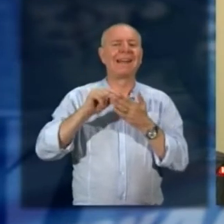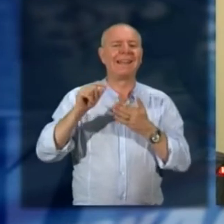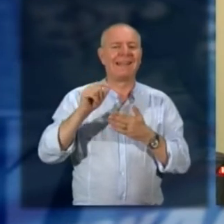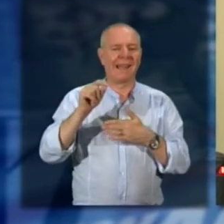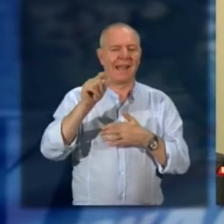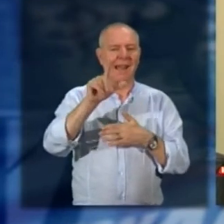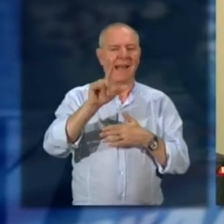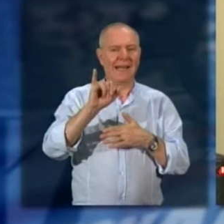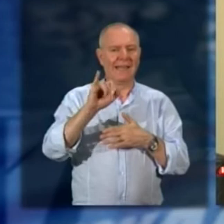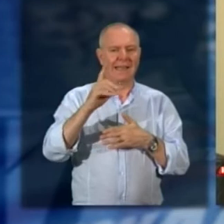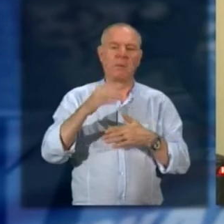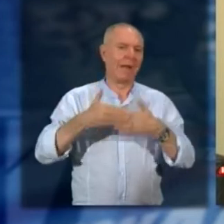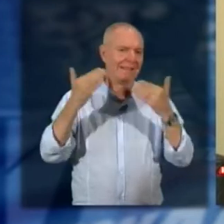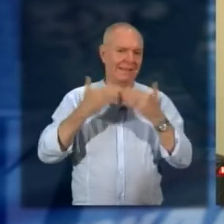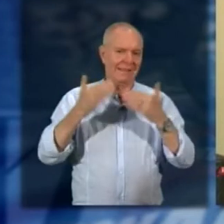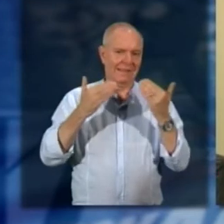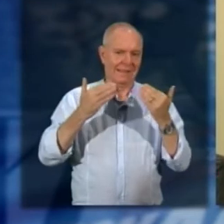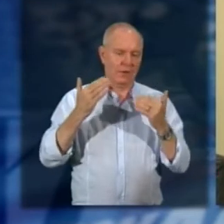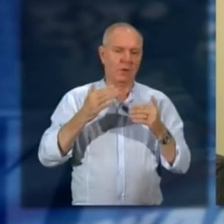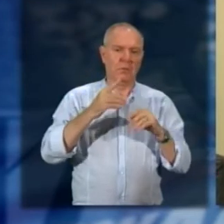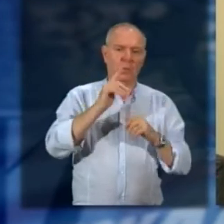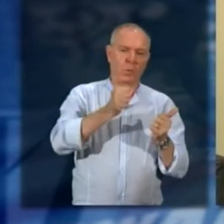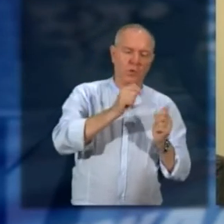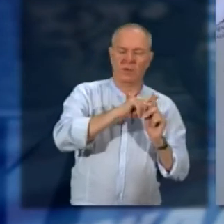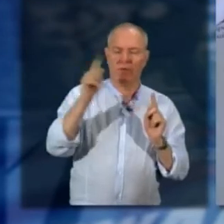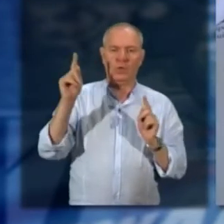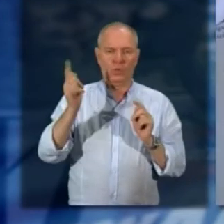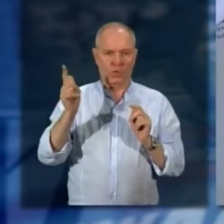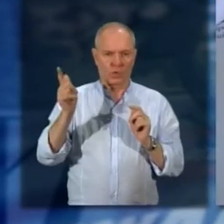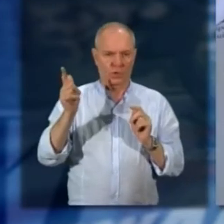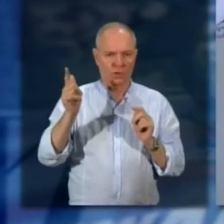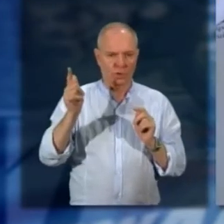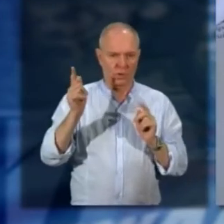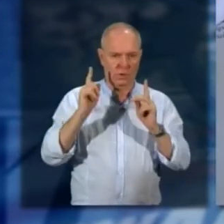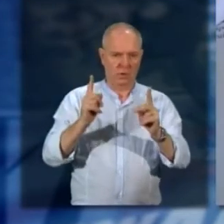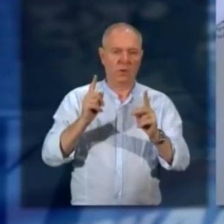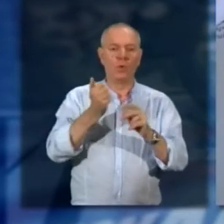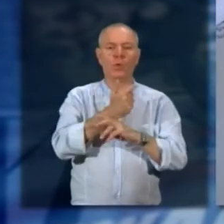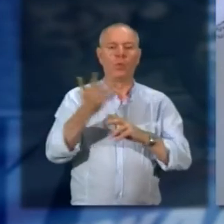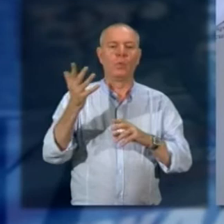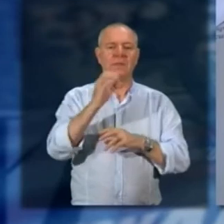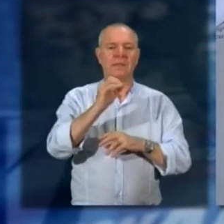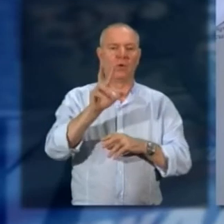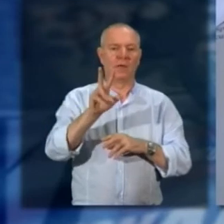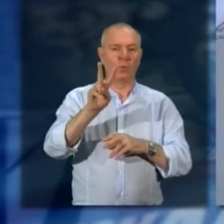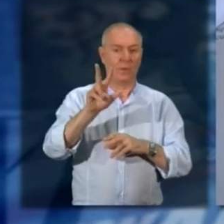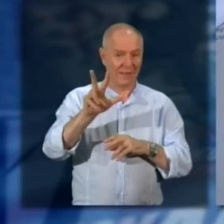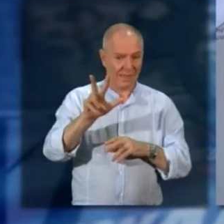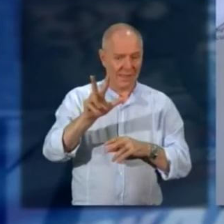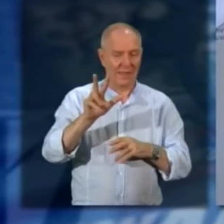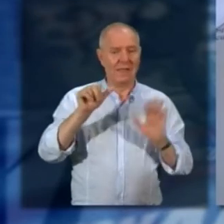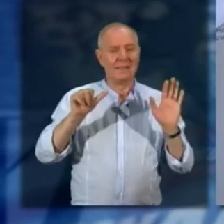le mattine escluso il giovedì mattina dalle ore 11 alle ore 12 sul numero fisso 0323